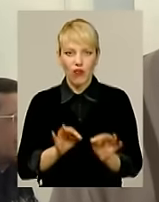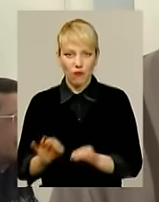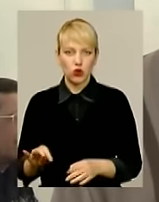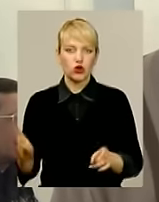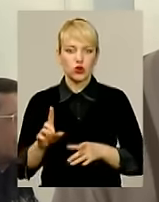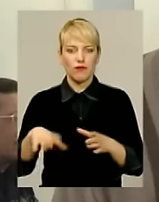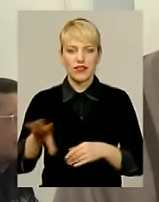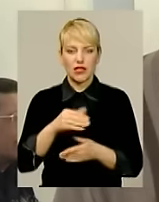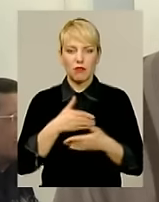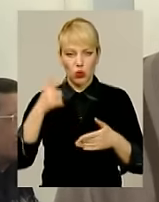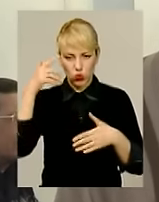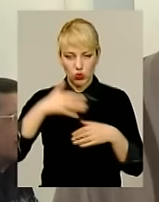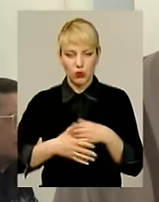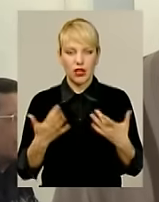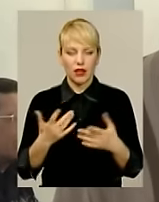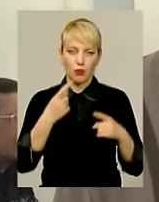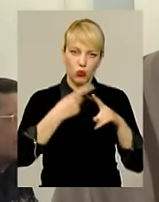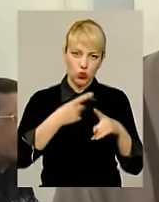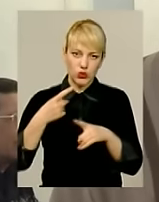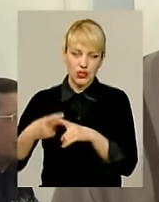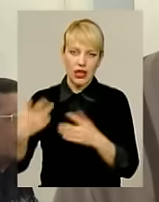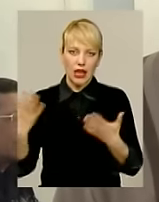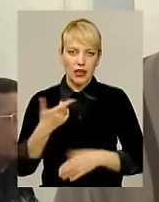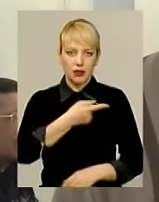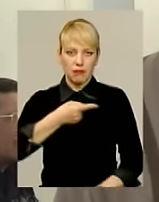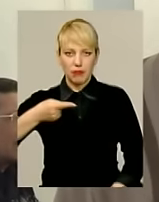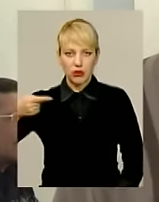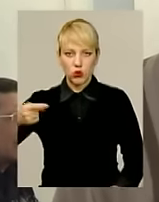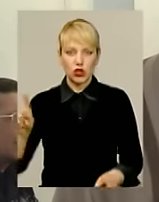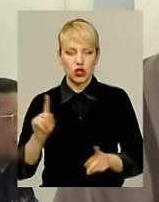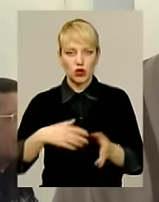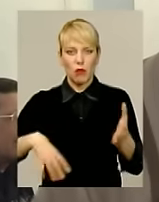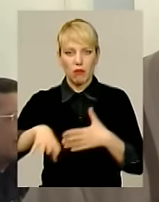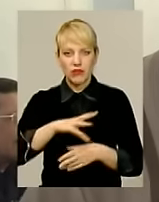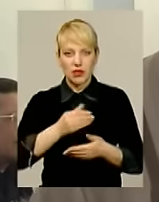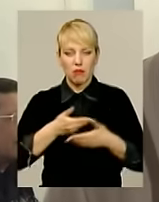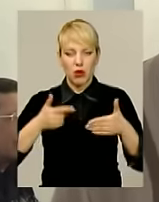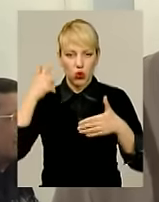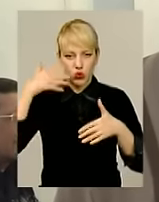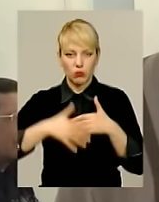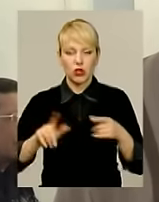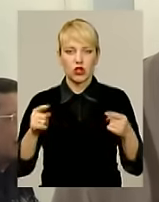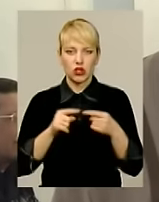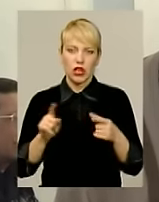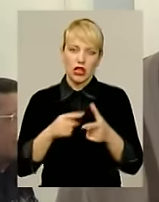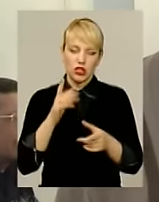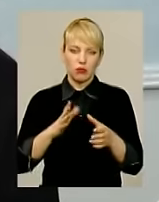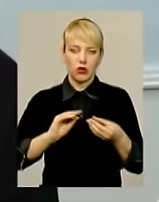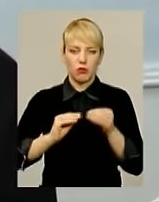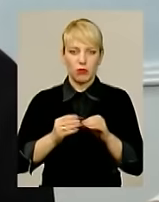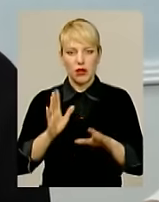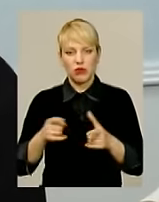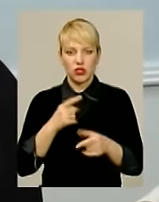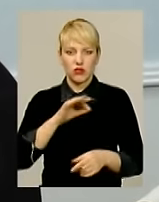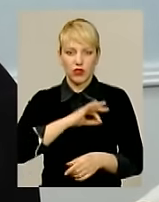які плюси, які мінуси. Щоб ми чітко розуміли, що ми будемо мати врешті, чи проблему, чи вигоду.